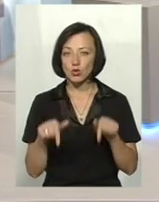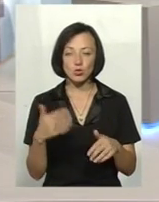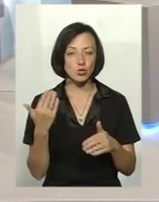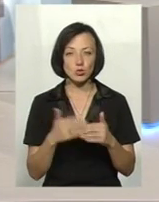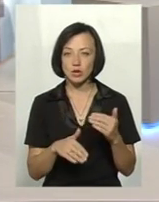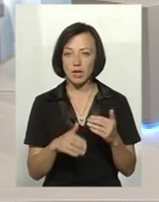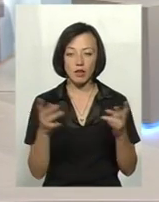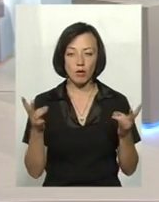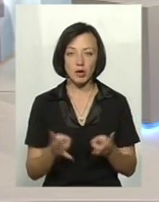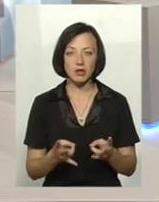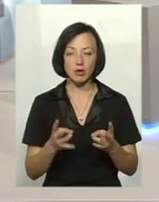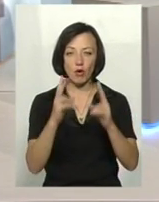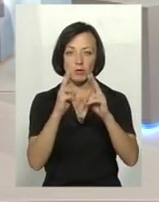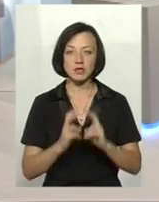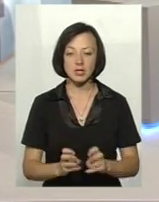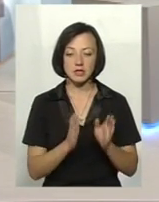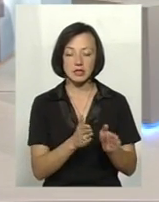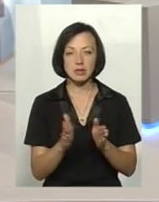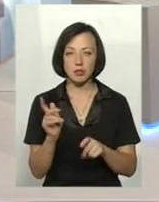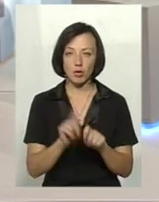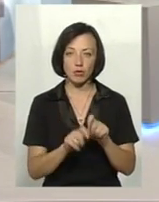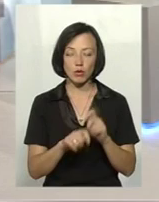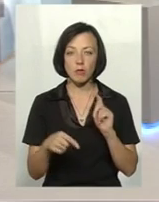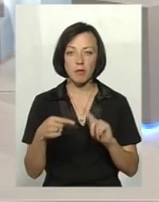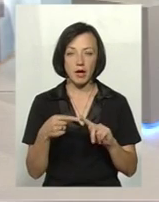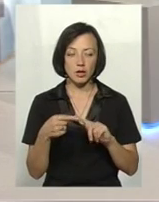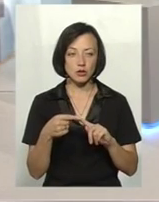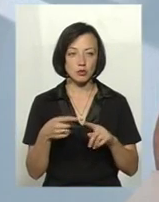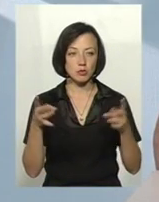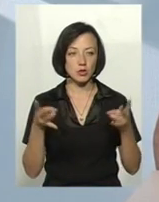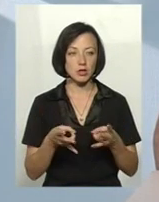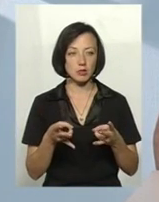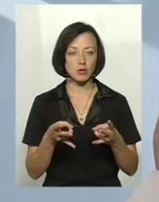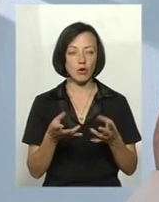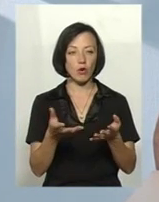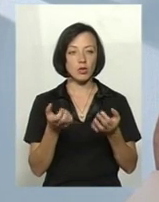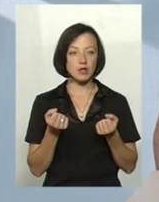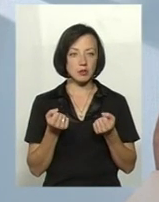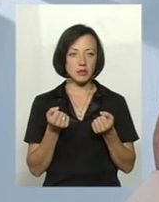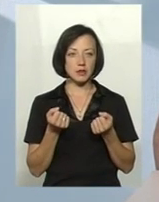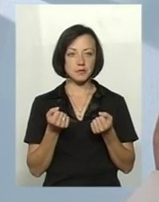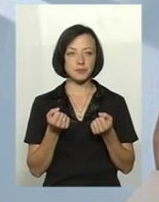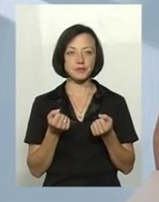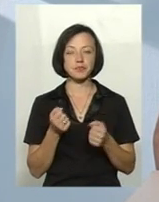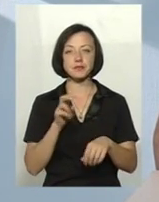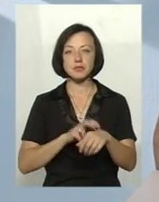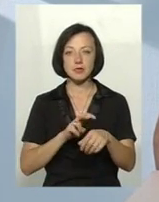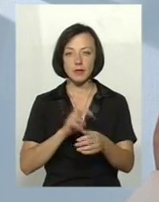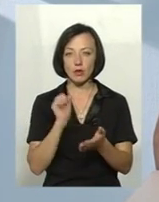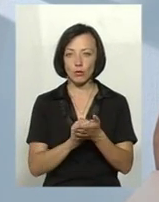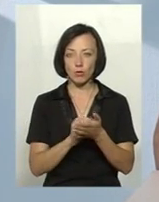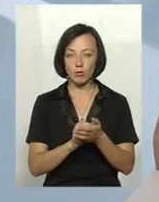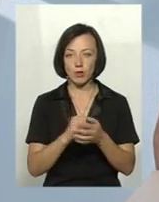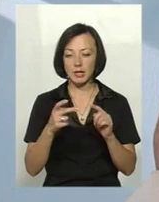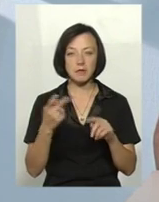необхідно пройти систему контролю. По-перше, потрібно отримати ветеринарний документ на таку